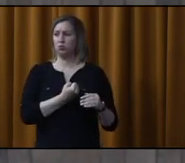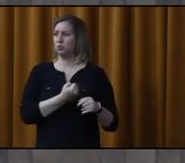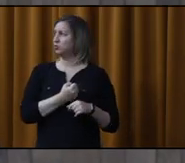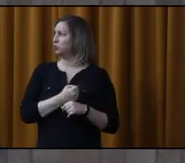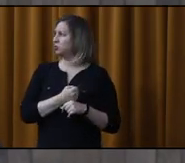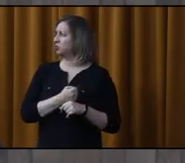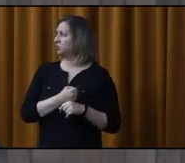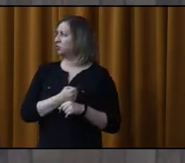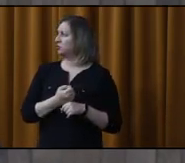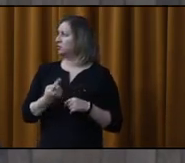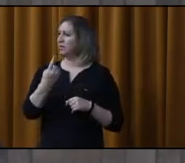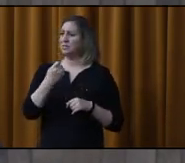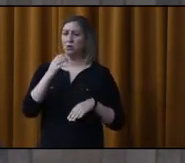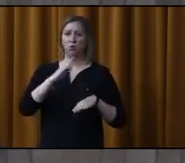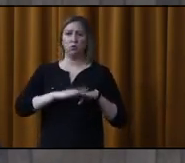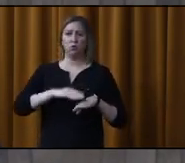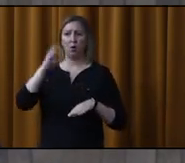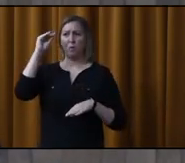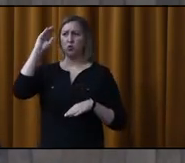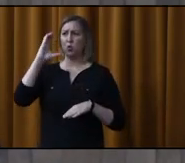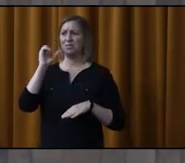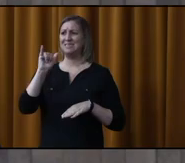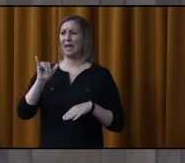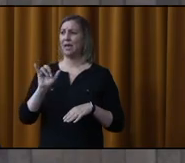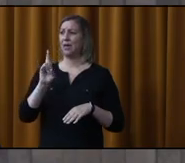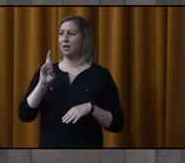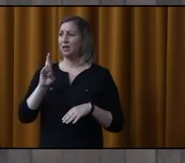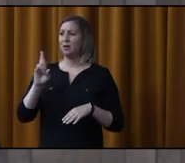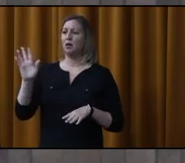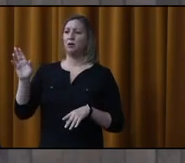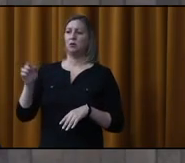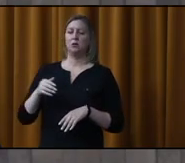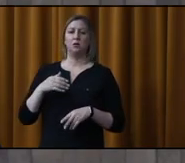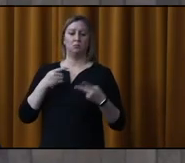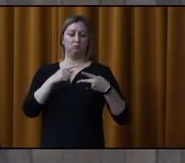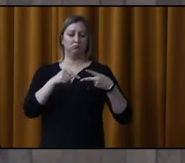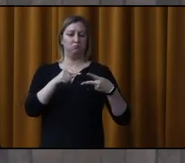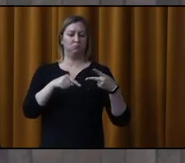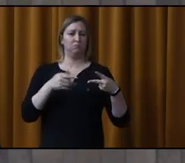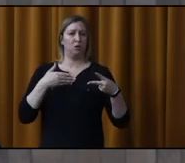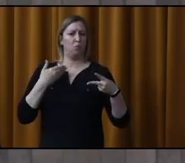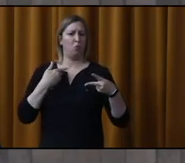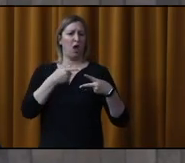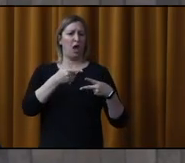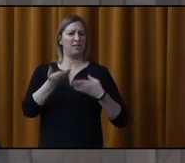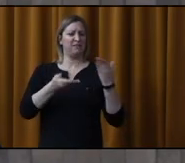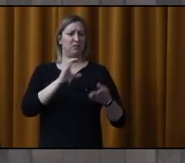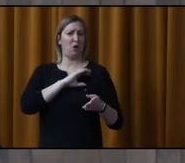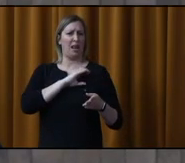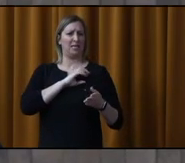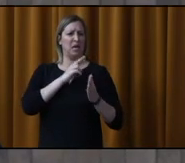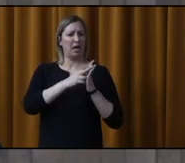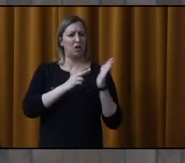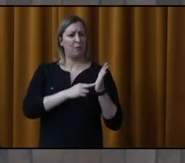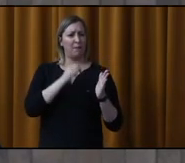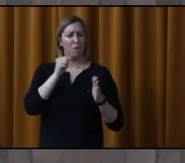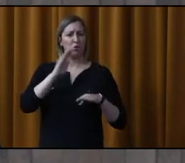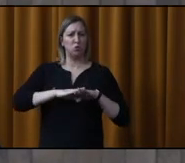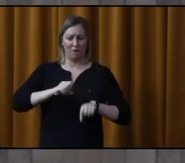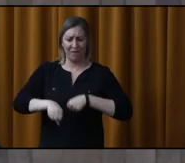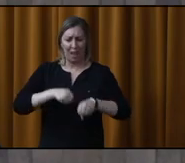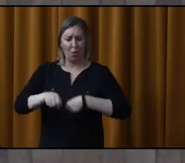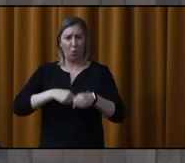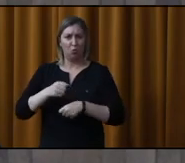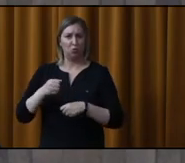Donc, une question de M. Cyr. Donc, deux questions? Pourquoi le service de police n'applique pas la réglementation concernant les vélos et la